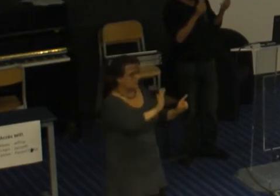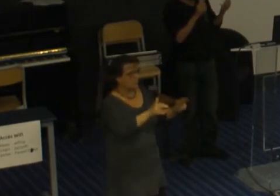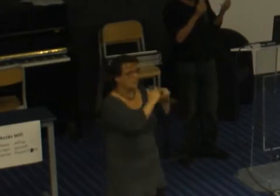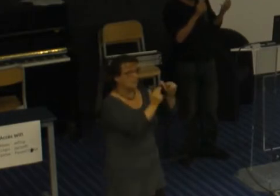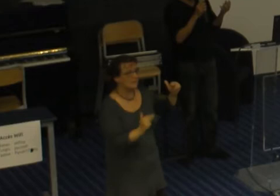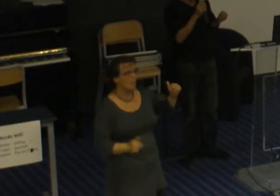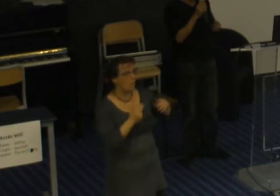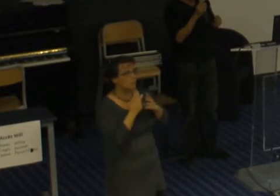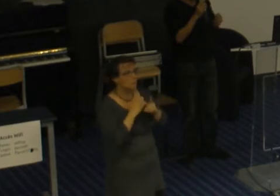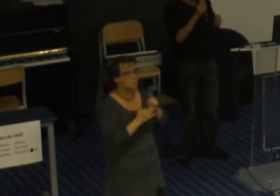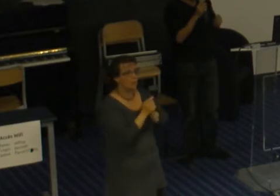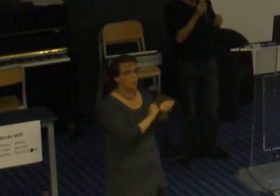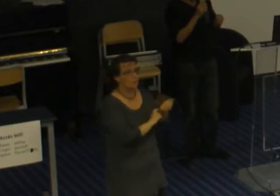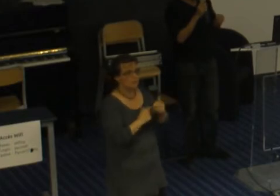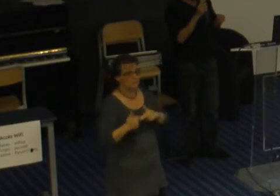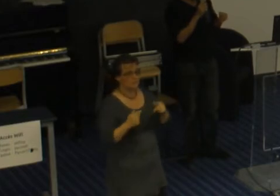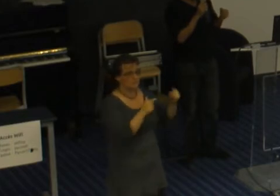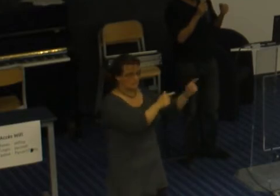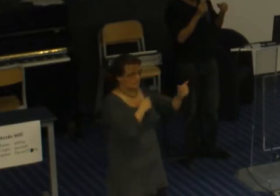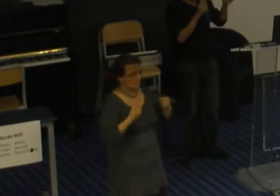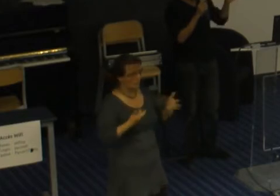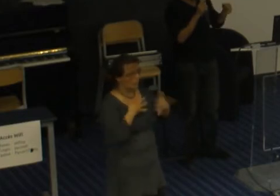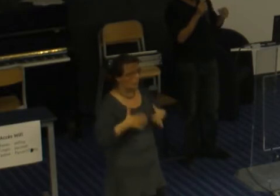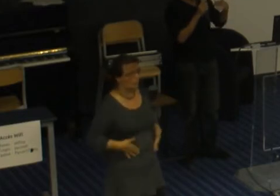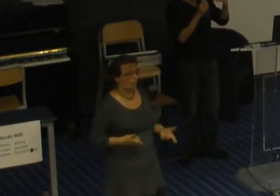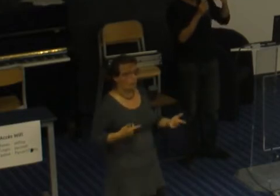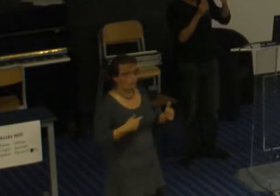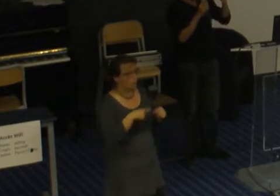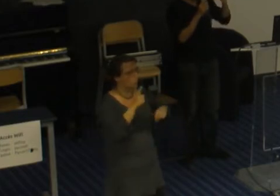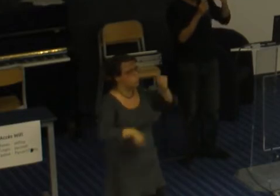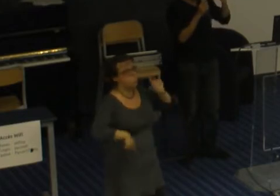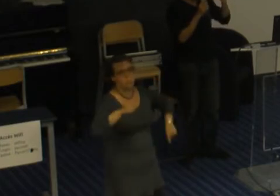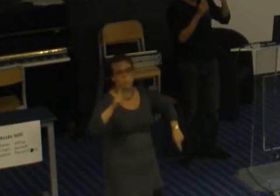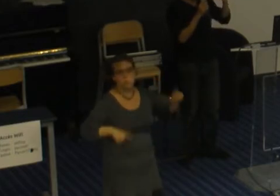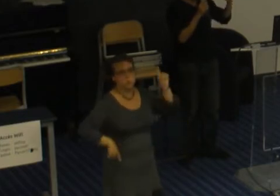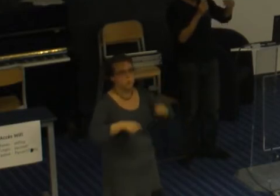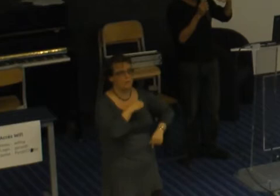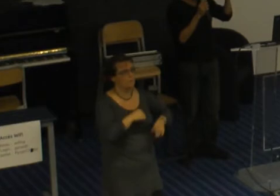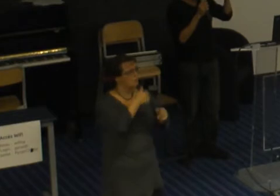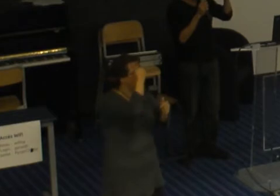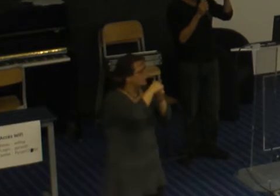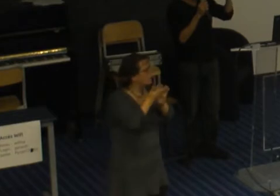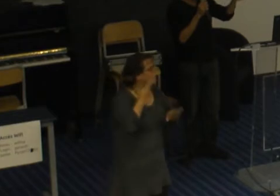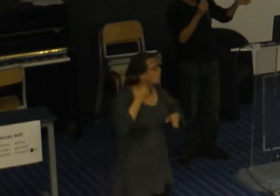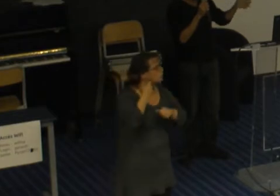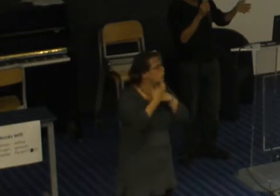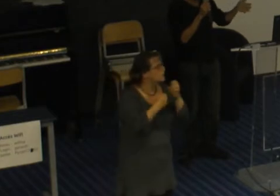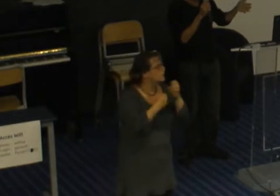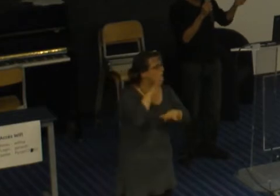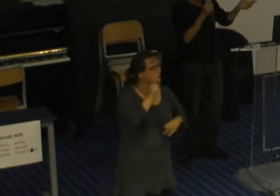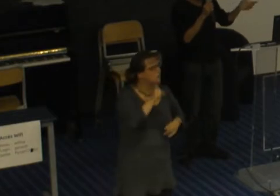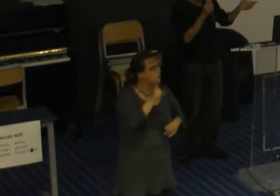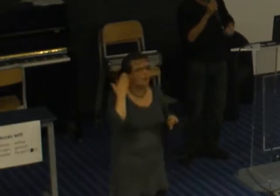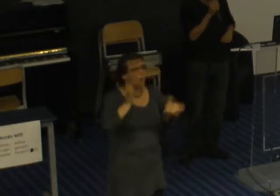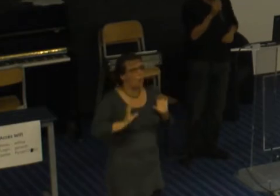notre culture. Par exemple, vous vous rappelez, il a quelques années, on avait fait beaucoup de tentamars sur le fait qu'on abandonnait le latin au